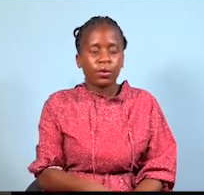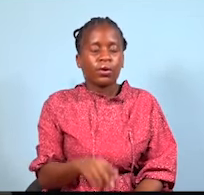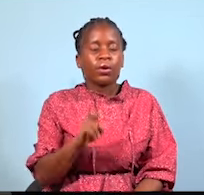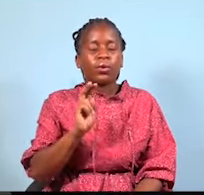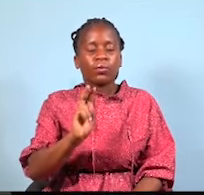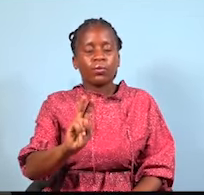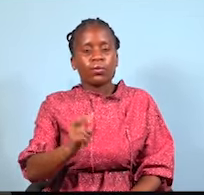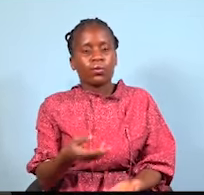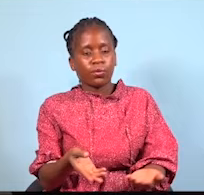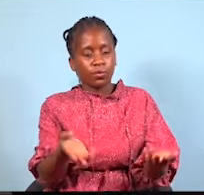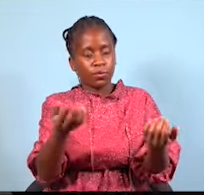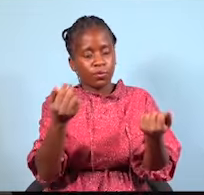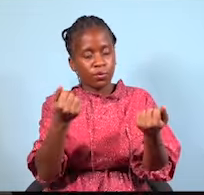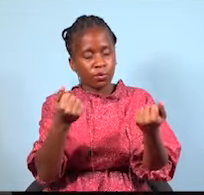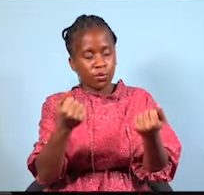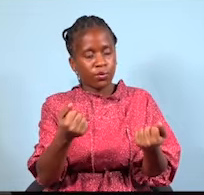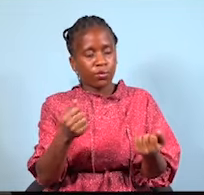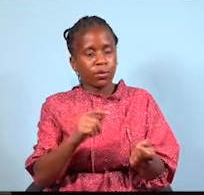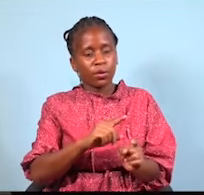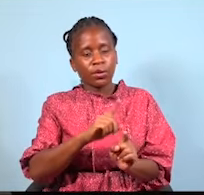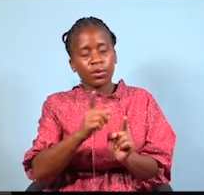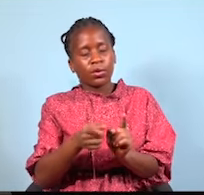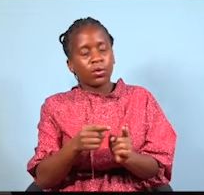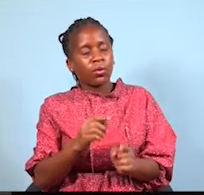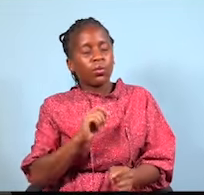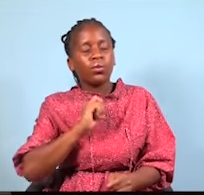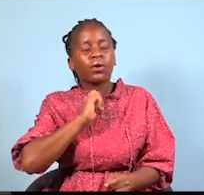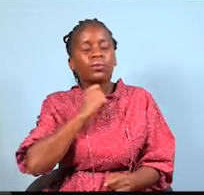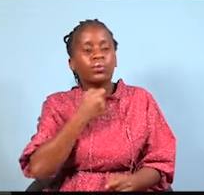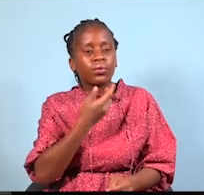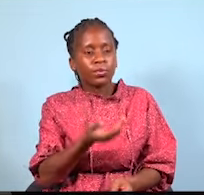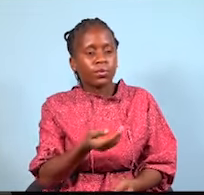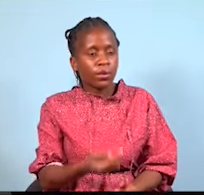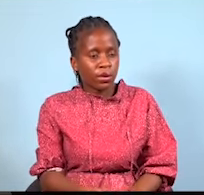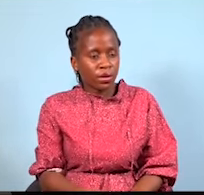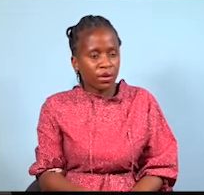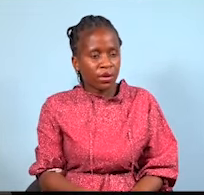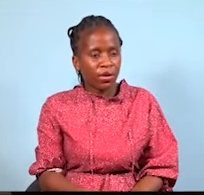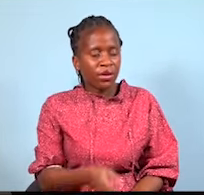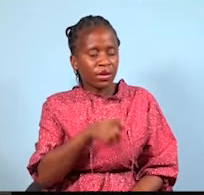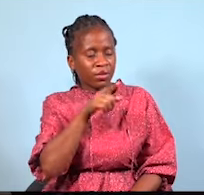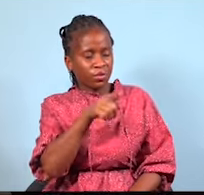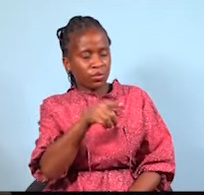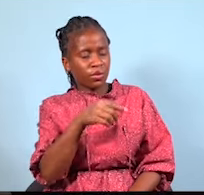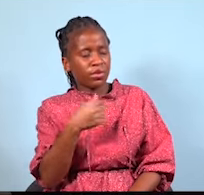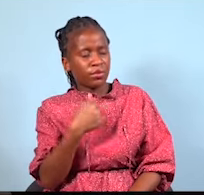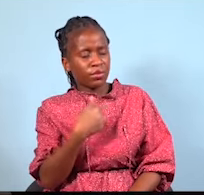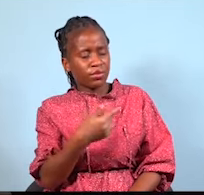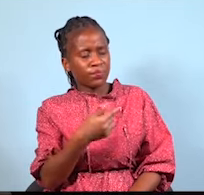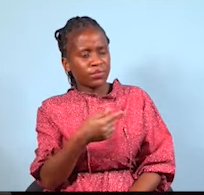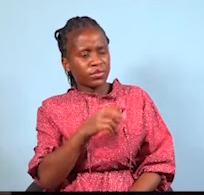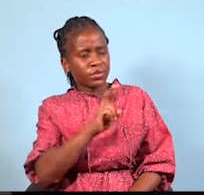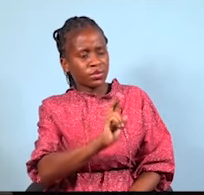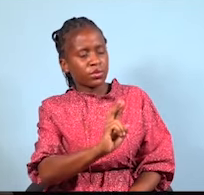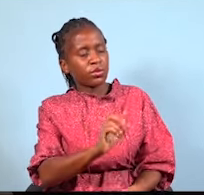Uka umemkera tuskuya. Humjui, hakukui. Lakijisulifutokezia, tuko na maaza. Uka jukuta, unamkuta, unaitaji